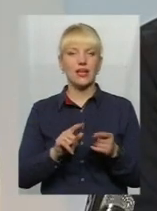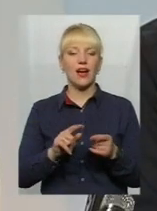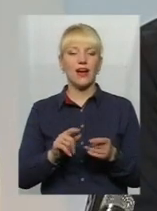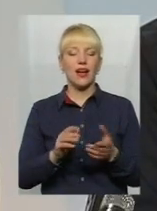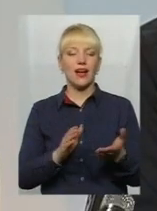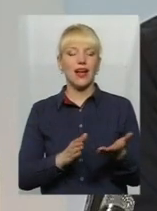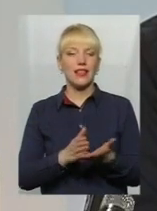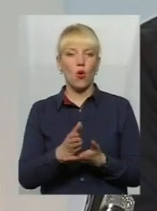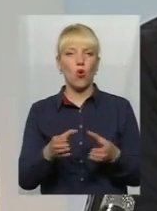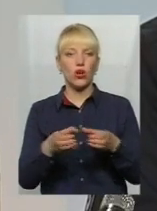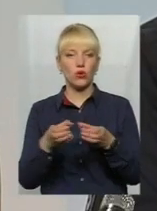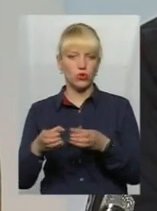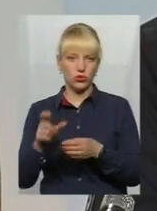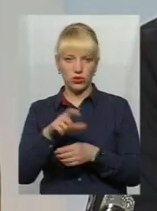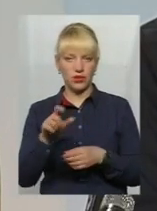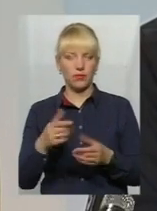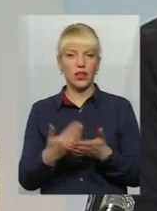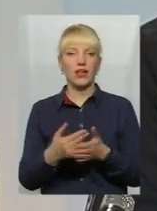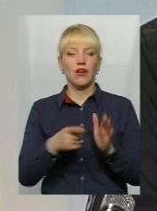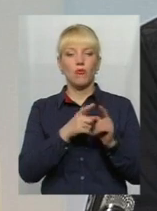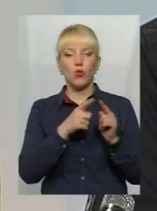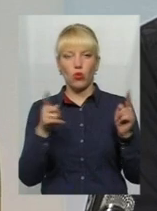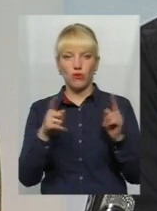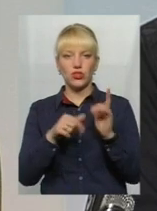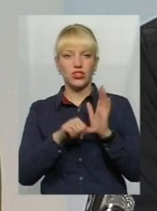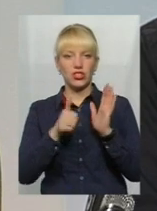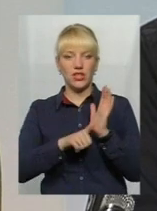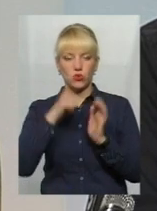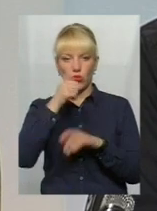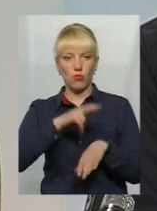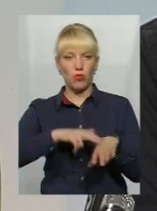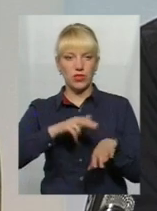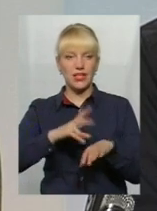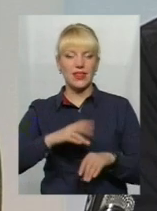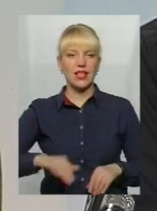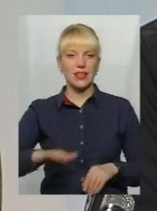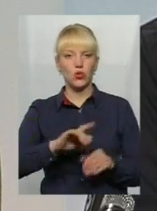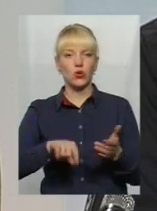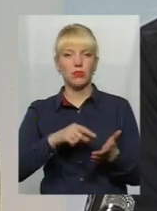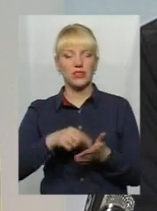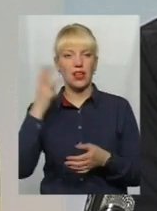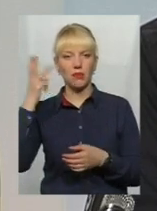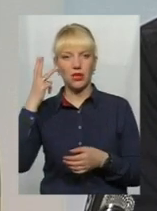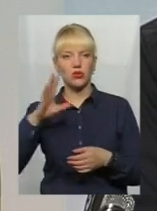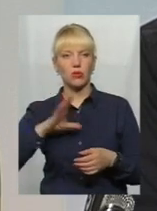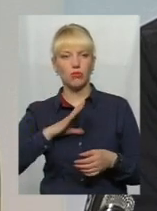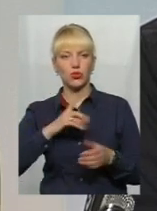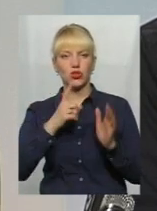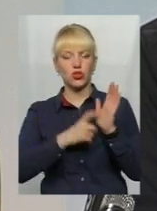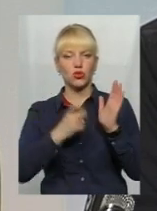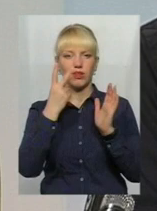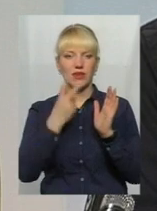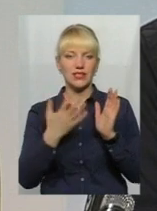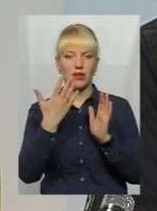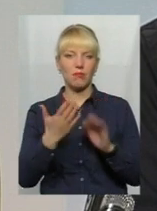яку я назвав. Це впродовж 2016 року працівниками поліції на території міста Хмельницького було задокументовано 625